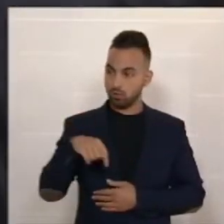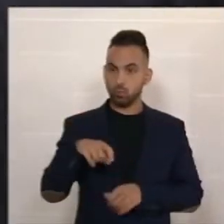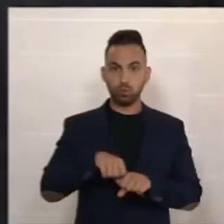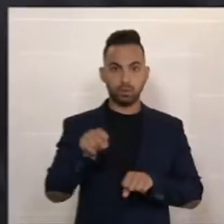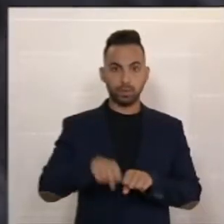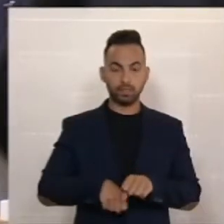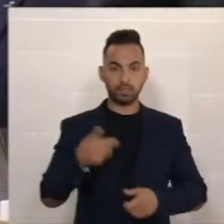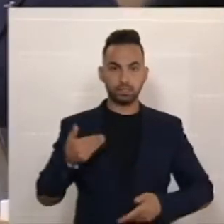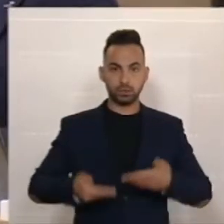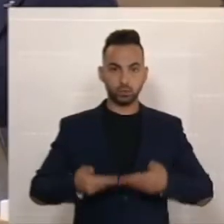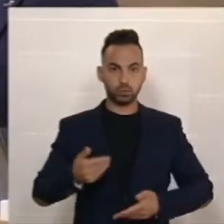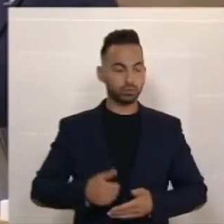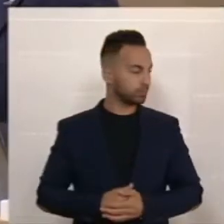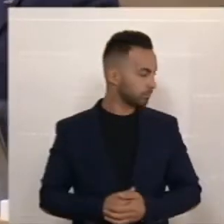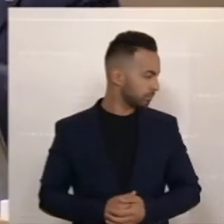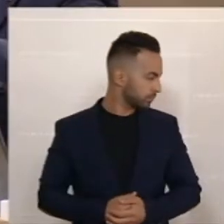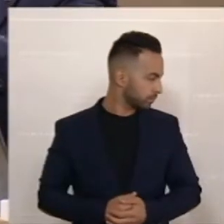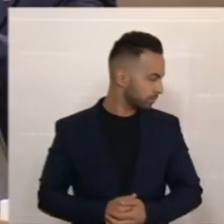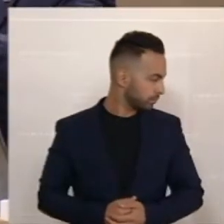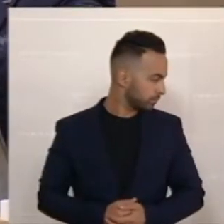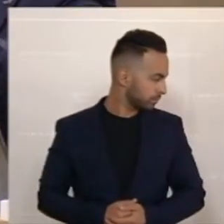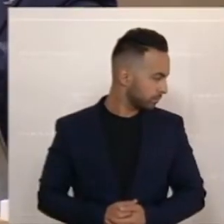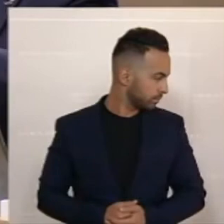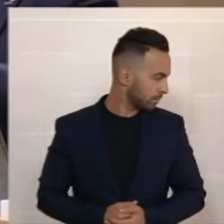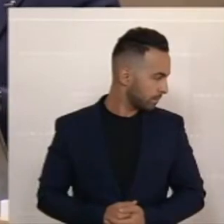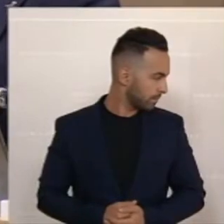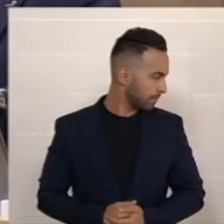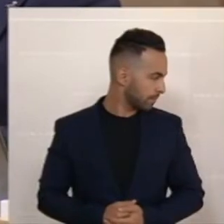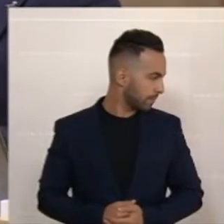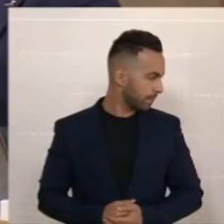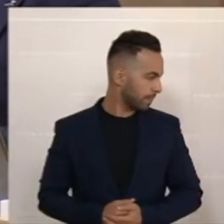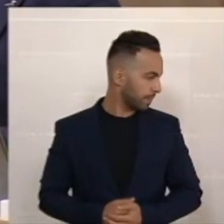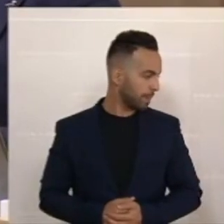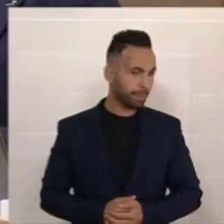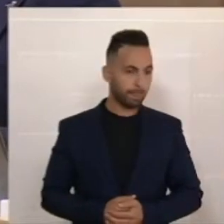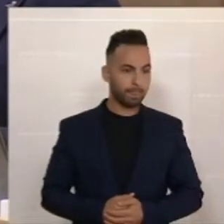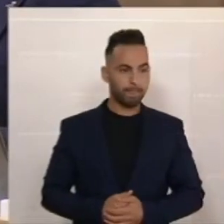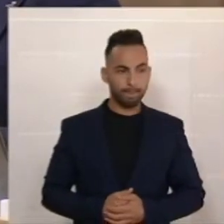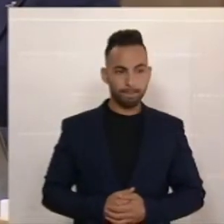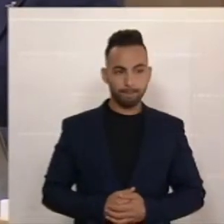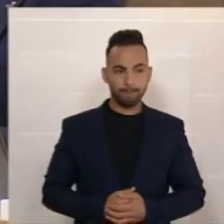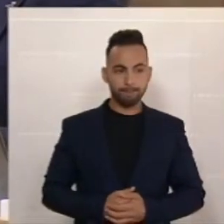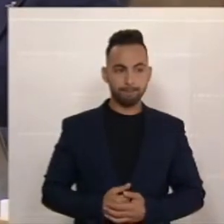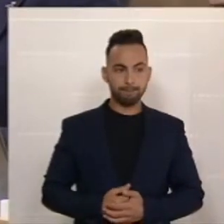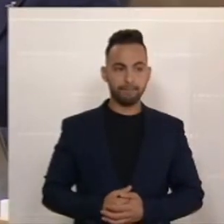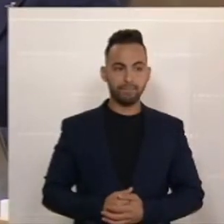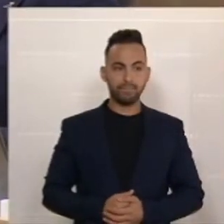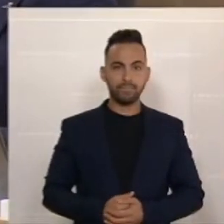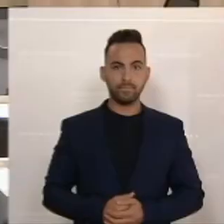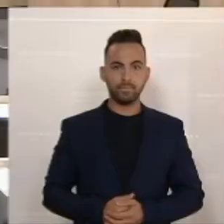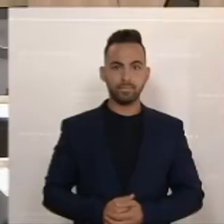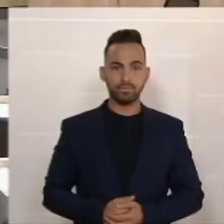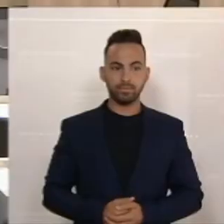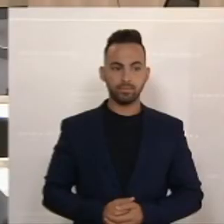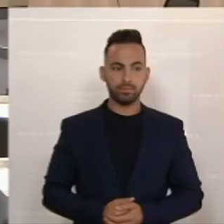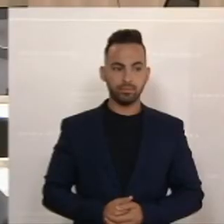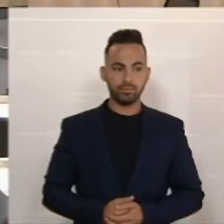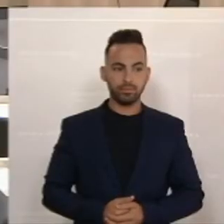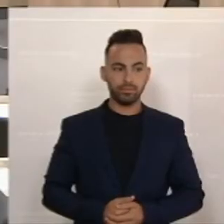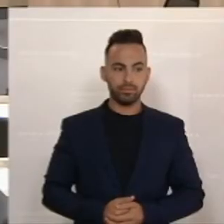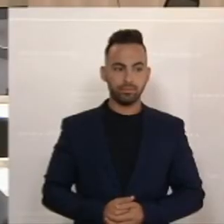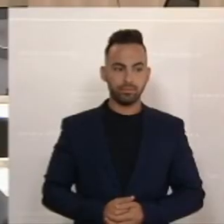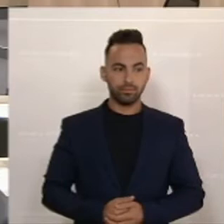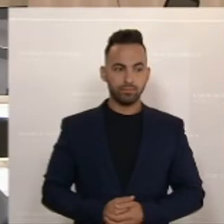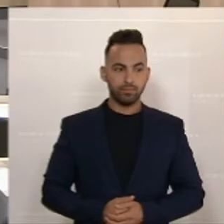die Milliardengewinne der Energieunternehmen abzuschöpfen. Das Thema Teuerung, wie gesagt, hat die ÖVP bereits heute früh in einer